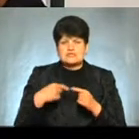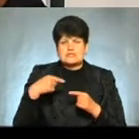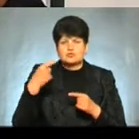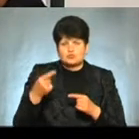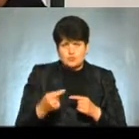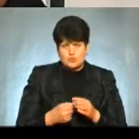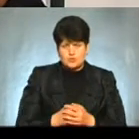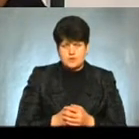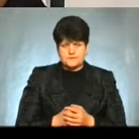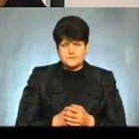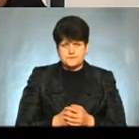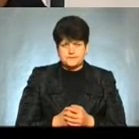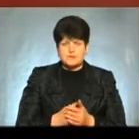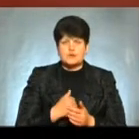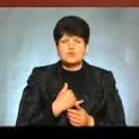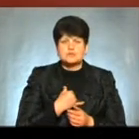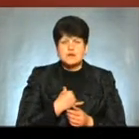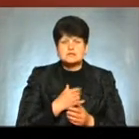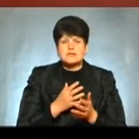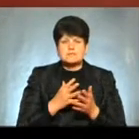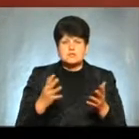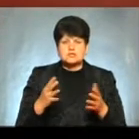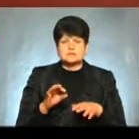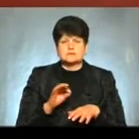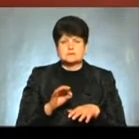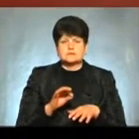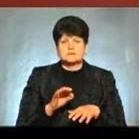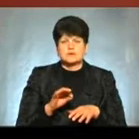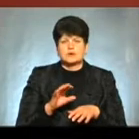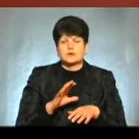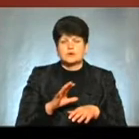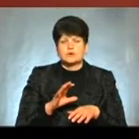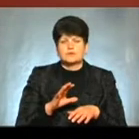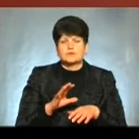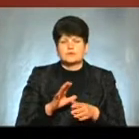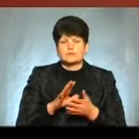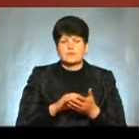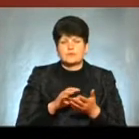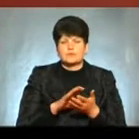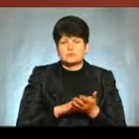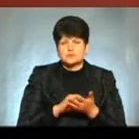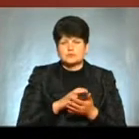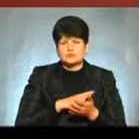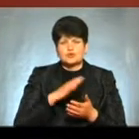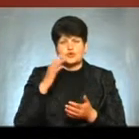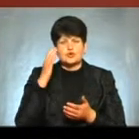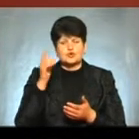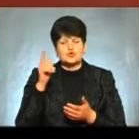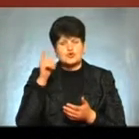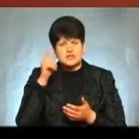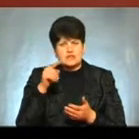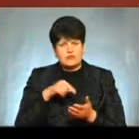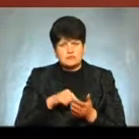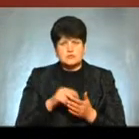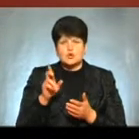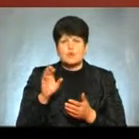І в нас найбільш вражені були це чертки Зокрема, саме місто там, Борщівський район Ну